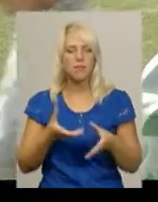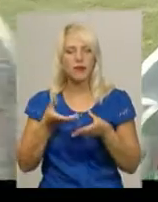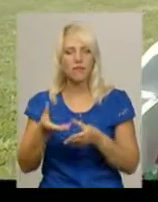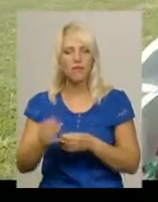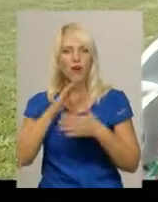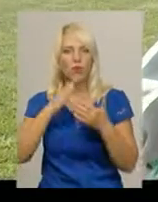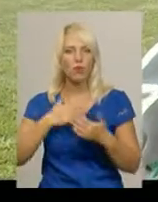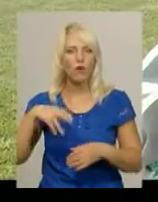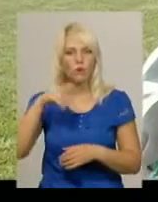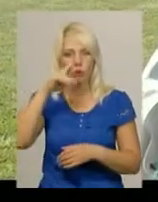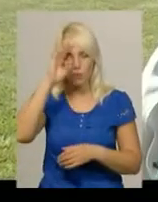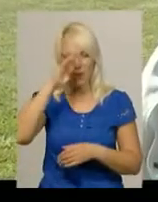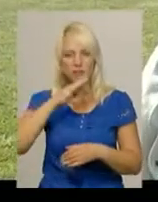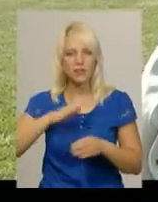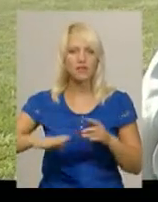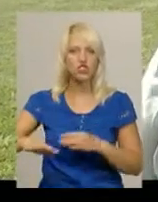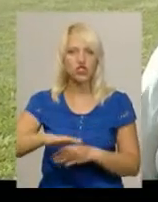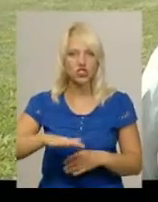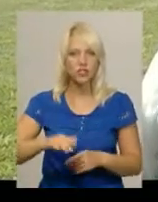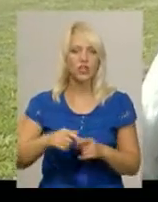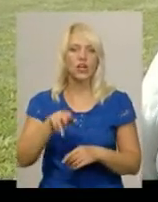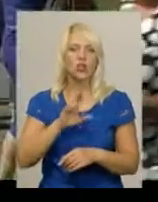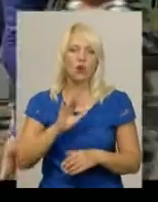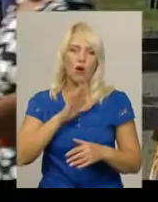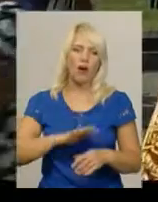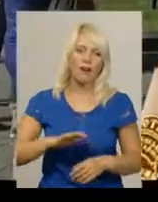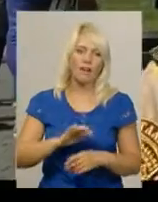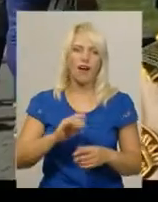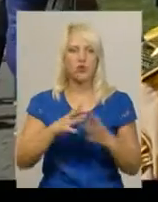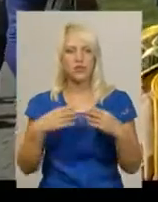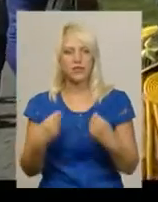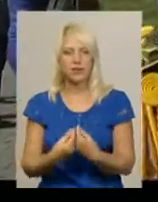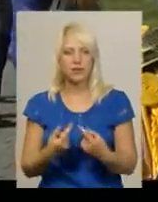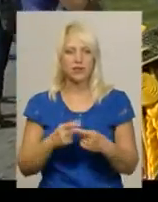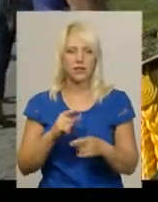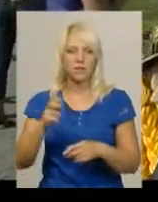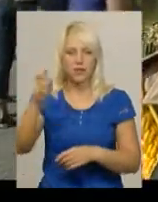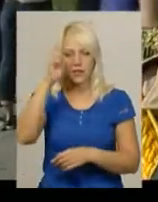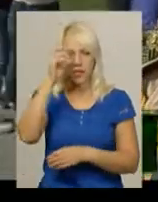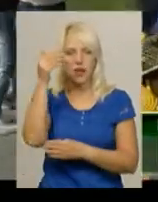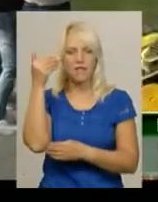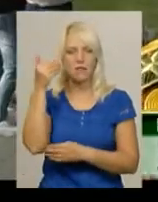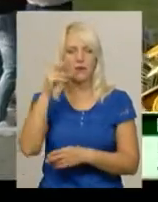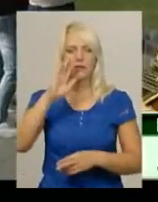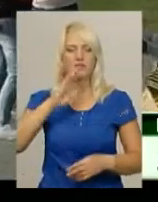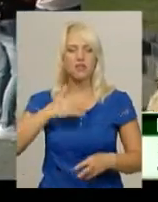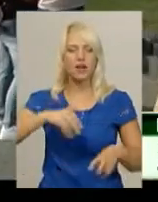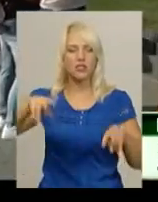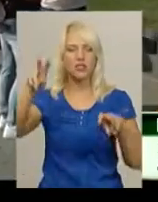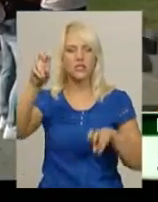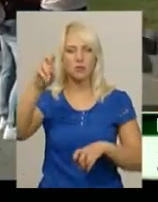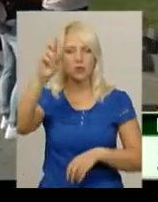батьківщини, любов до свого краю, любов до рідних, до сім'ї. Державний прапор України – це наш символ, це символ